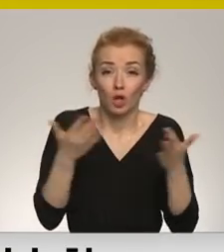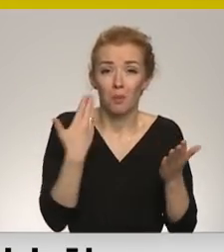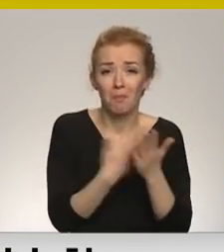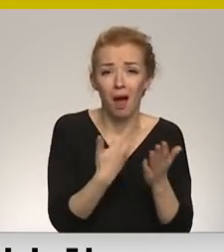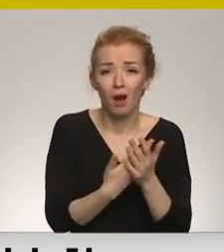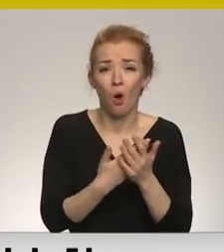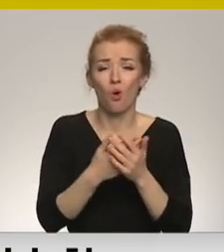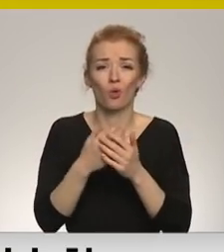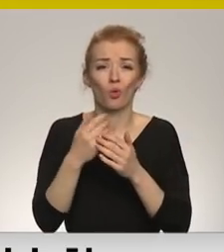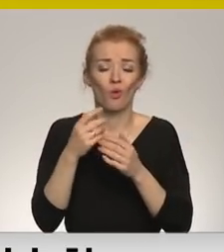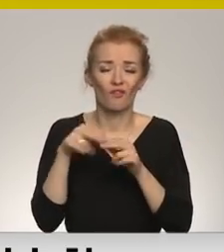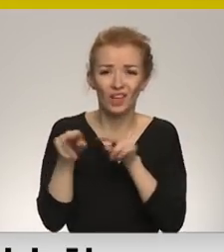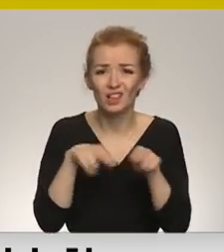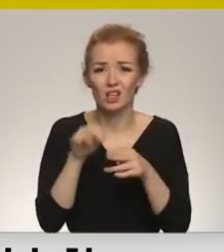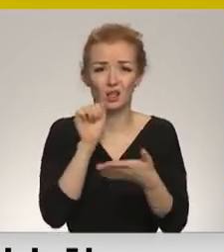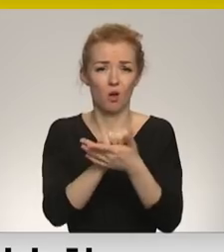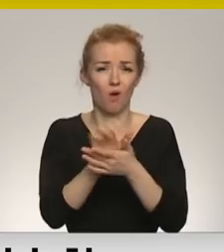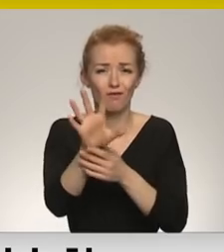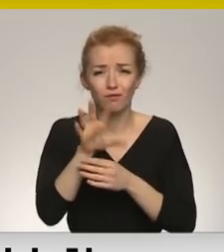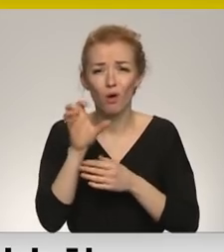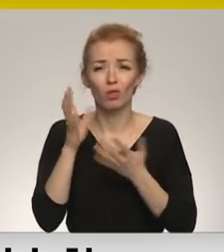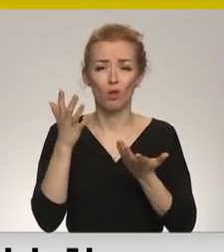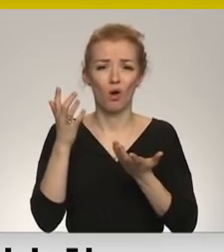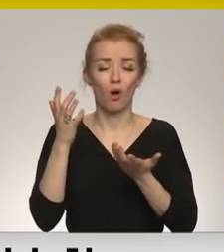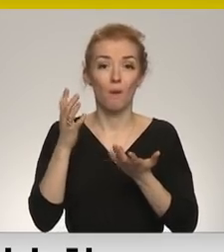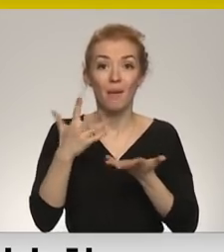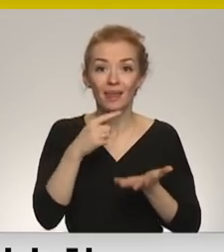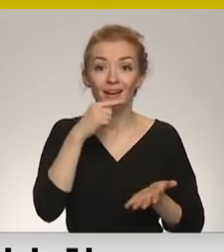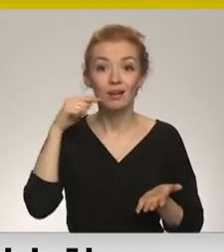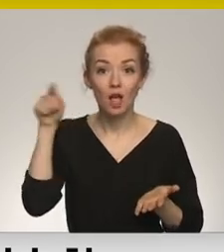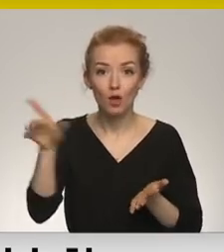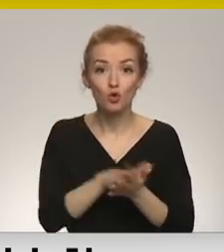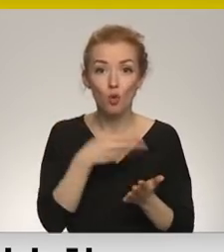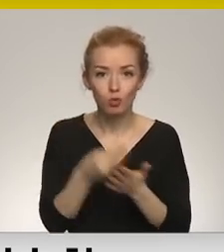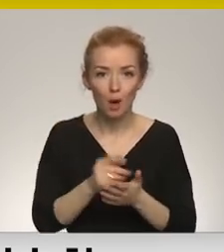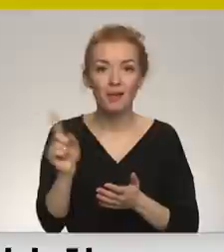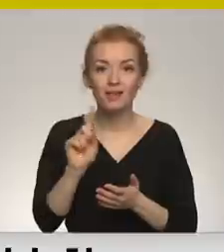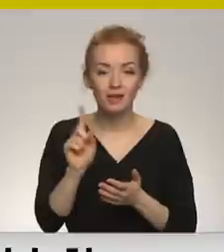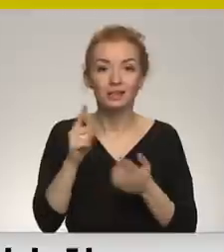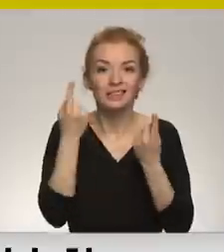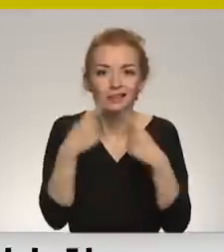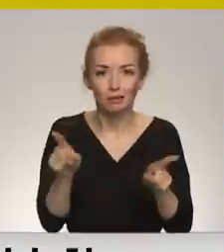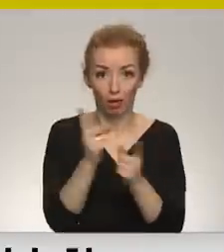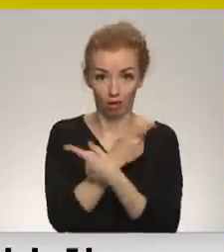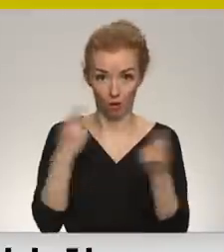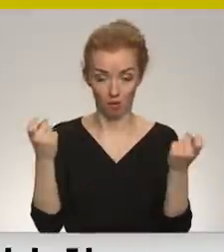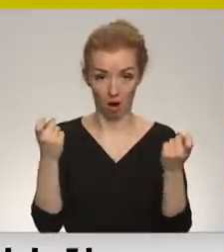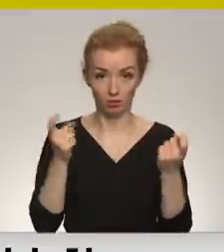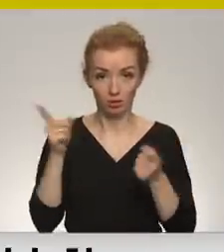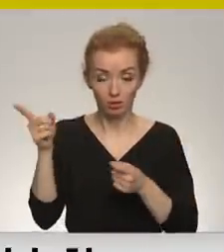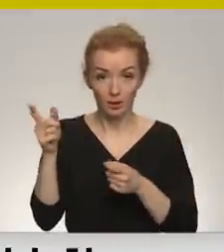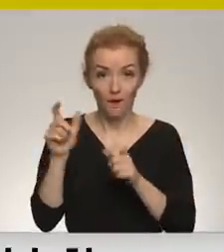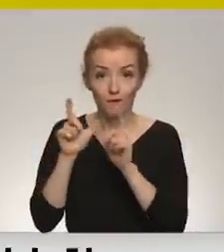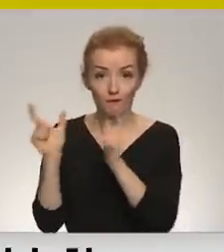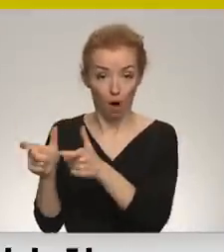paraugu audio-vizuālā formātā no Ukraiņas. Krievijā vēl joprojām ir cita informatīvā telpa un burbulis. Un kā